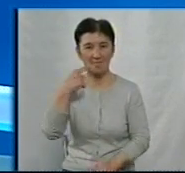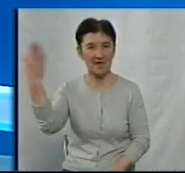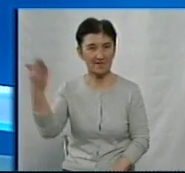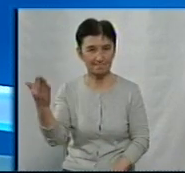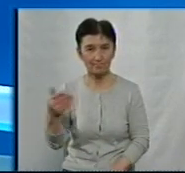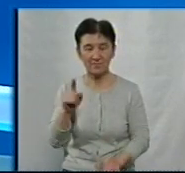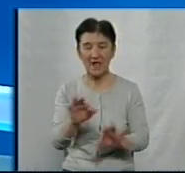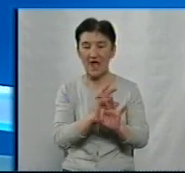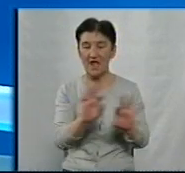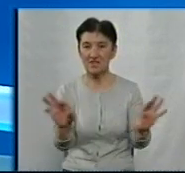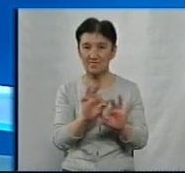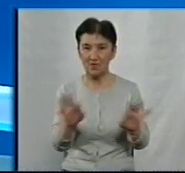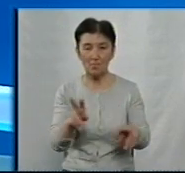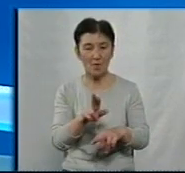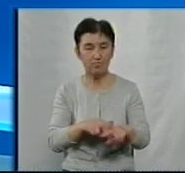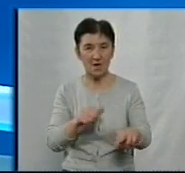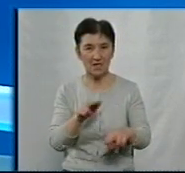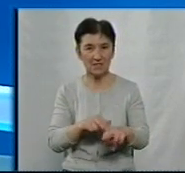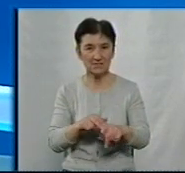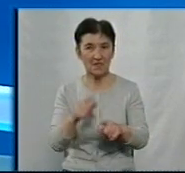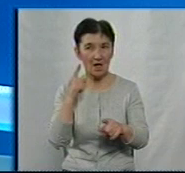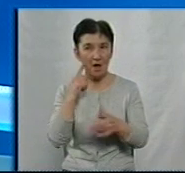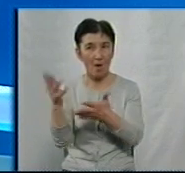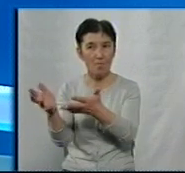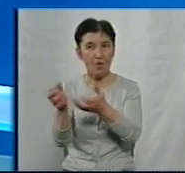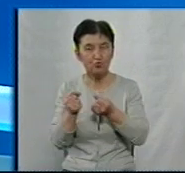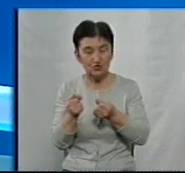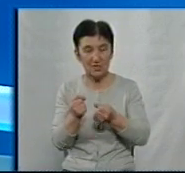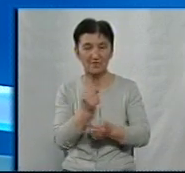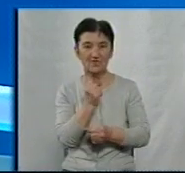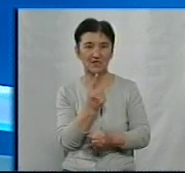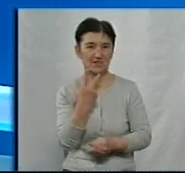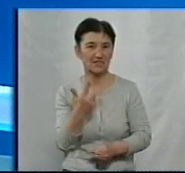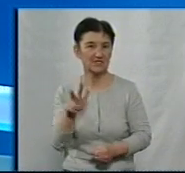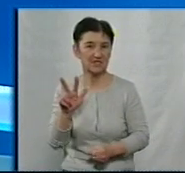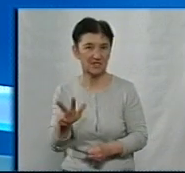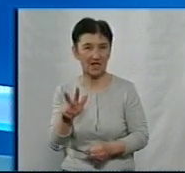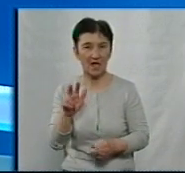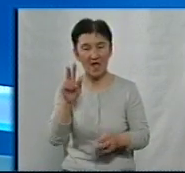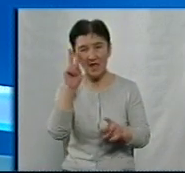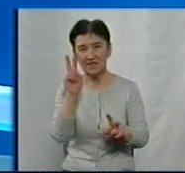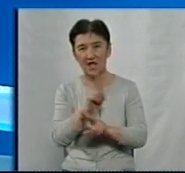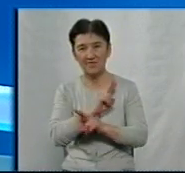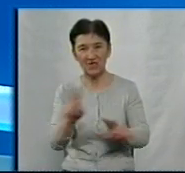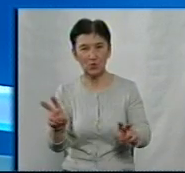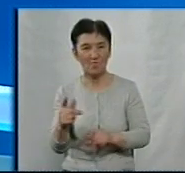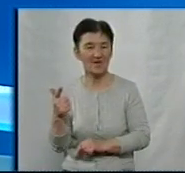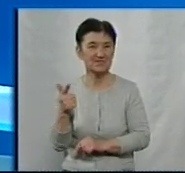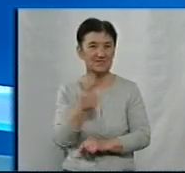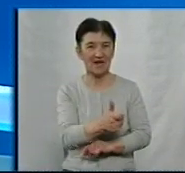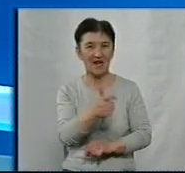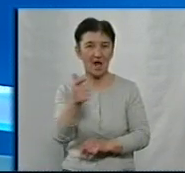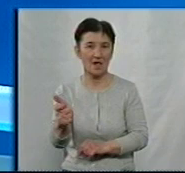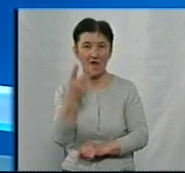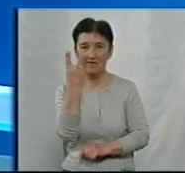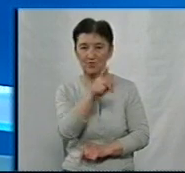інформацію про стрілянину поліція отримала об 11.53. Невідомі з вогнепальної зброї стріляли в двох місцевих жителів,